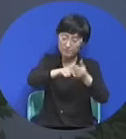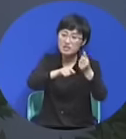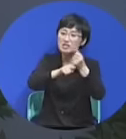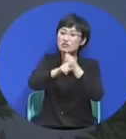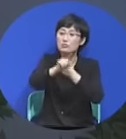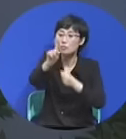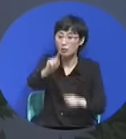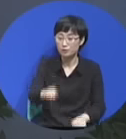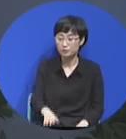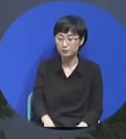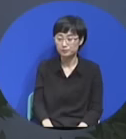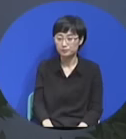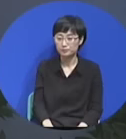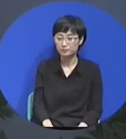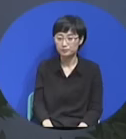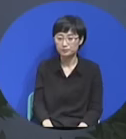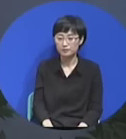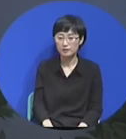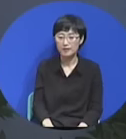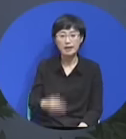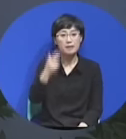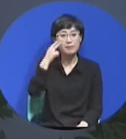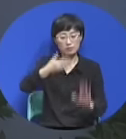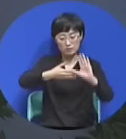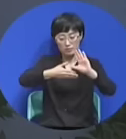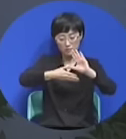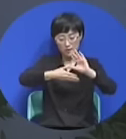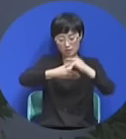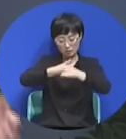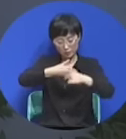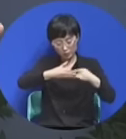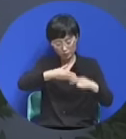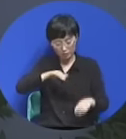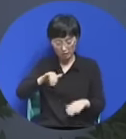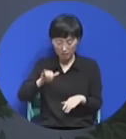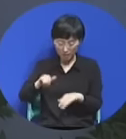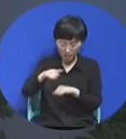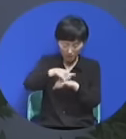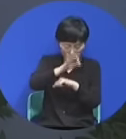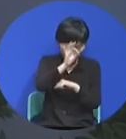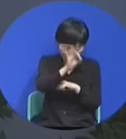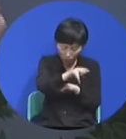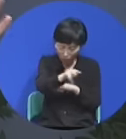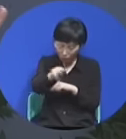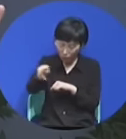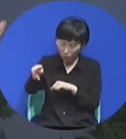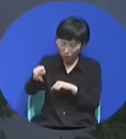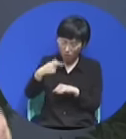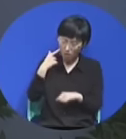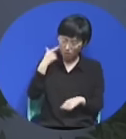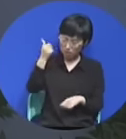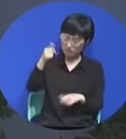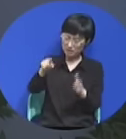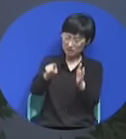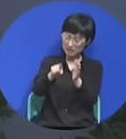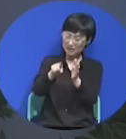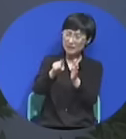일단 남미부터 시작해서 쭉 가봤는데 목사님들 가봤는데 목사님들이 신학 공부를 아무것도 안 했어요.